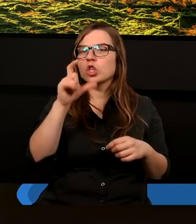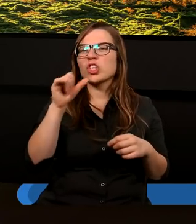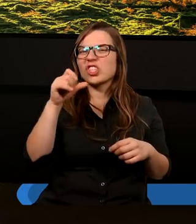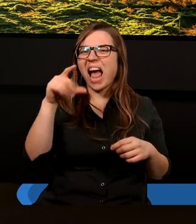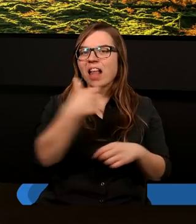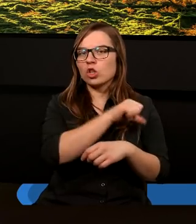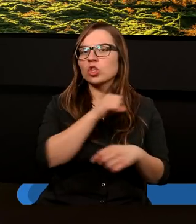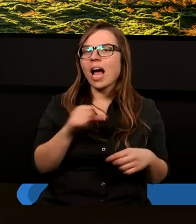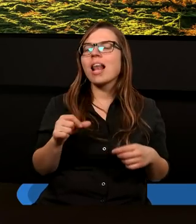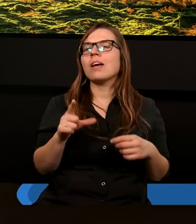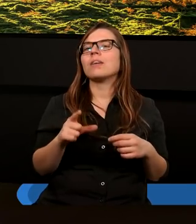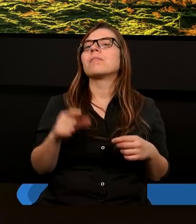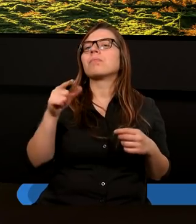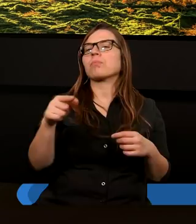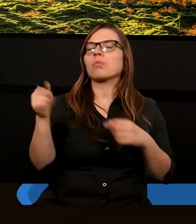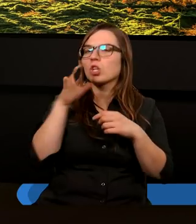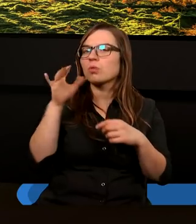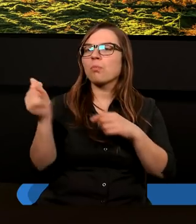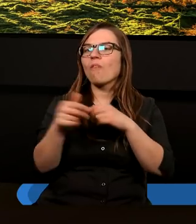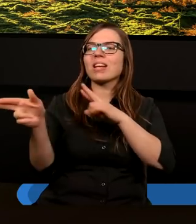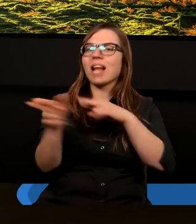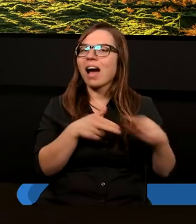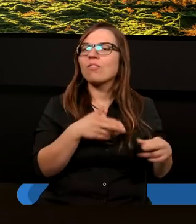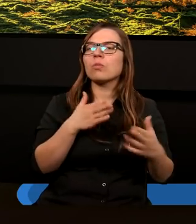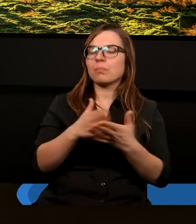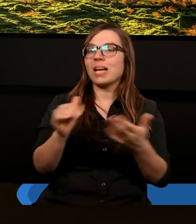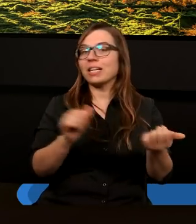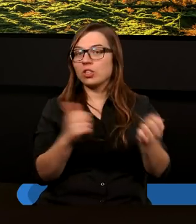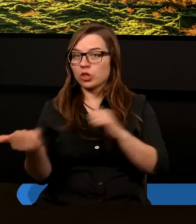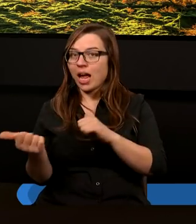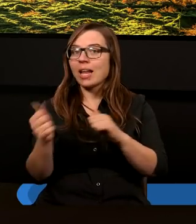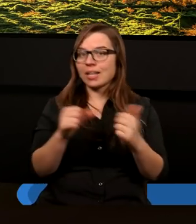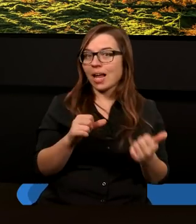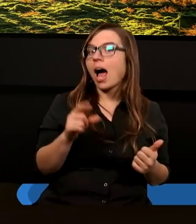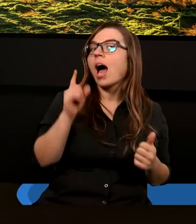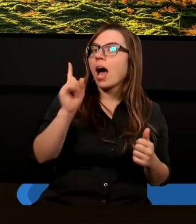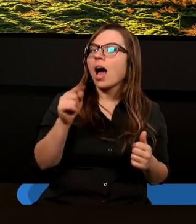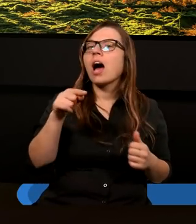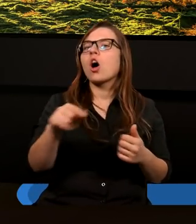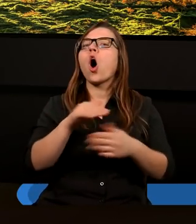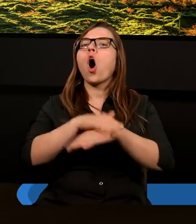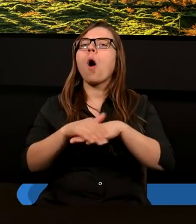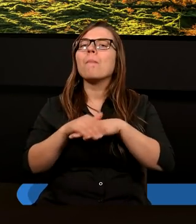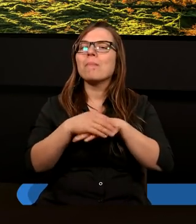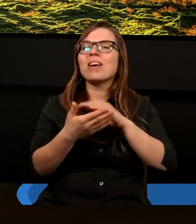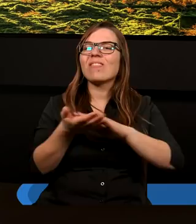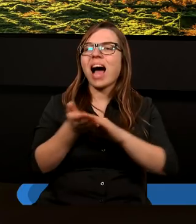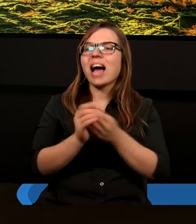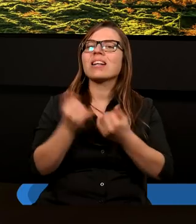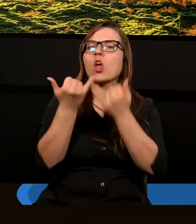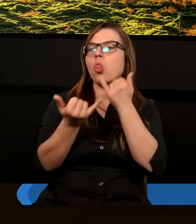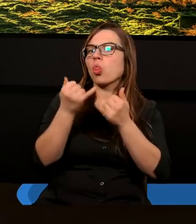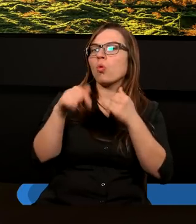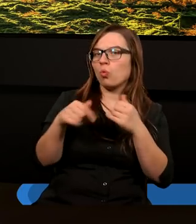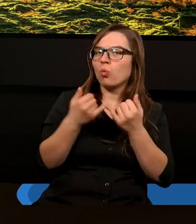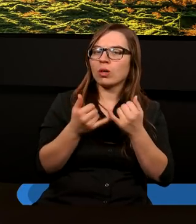pierwszy powiedział, że to Żydzi się powinni nawrócić przez chrzest. No, ale to obmywanie, tak? Ten